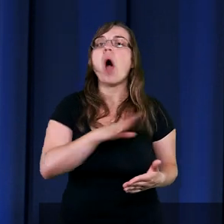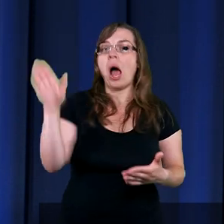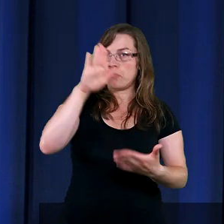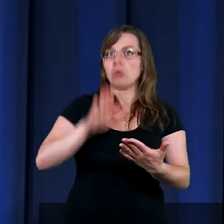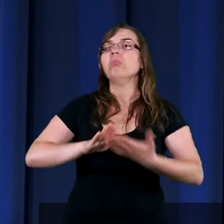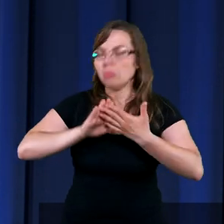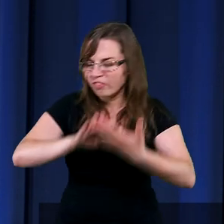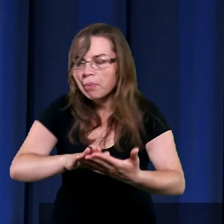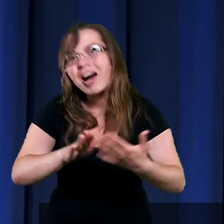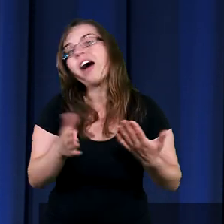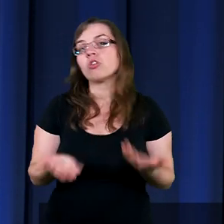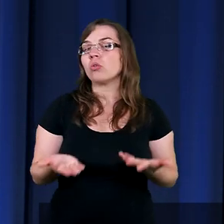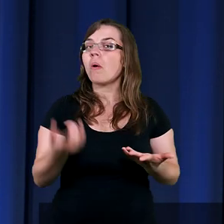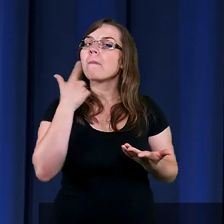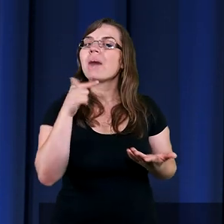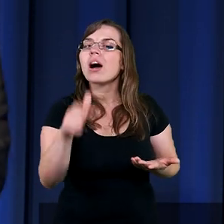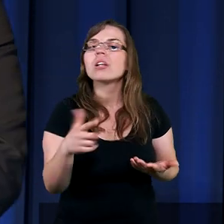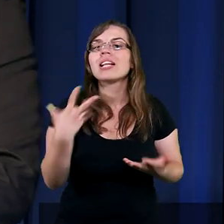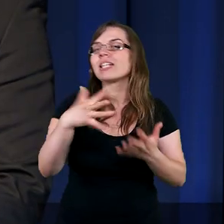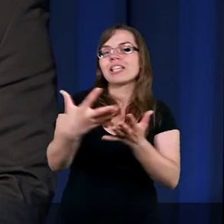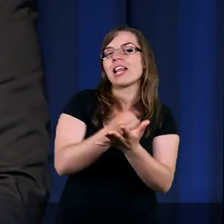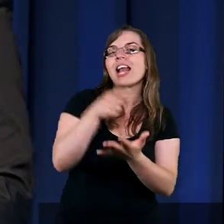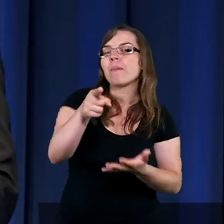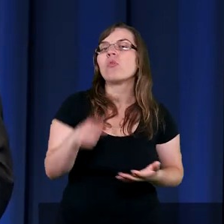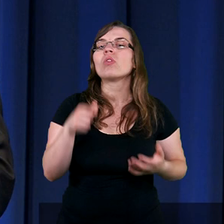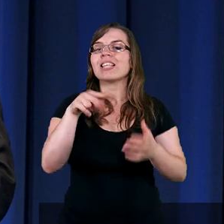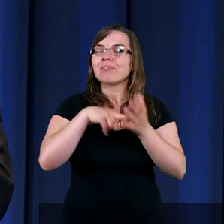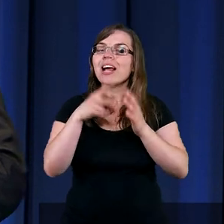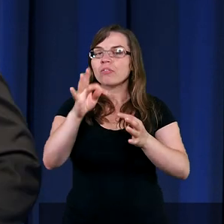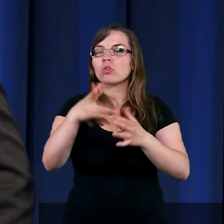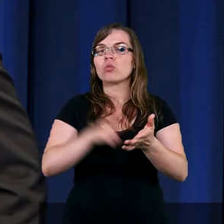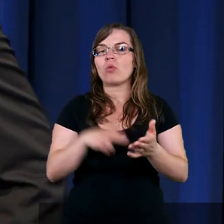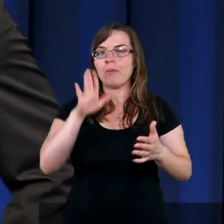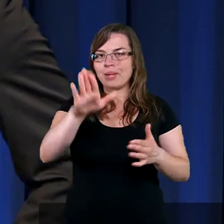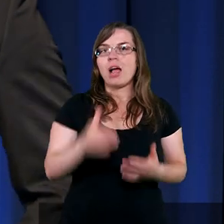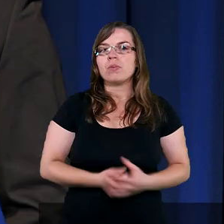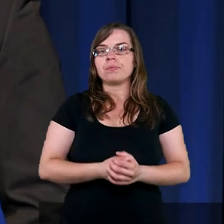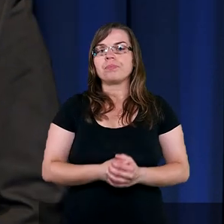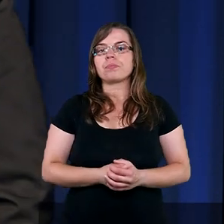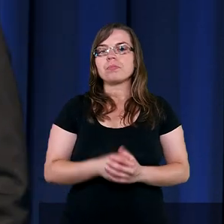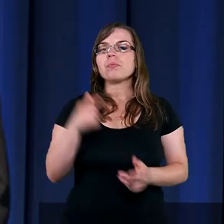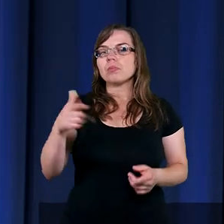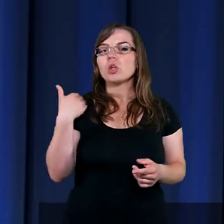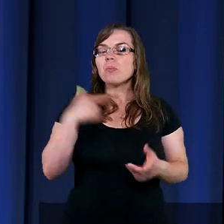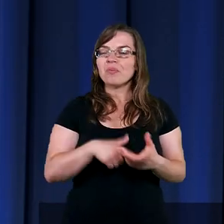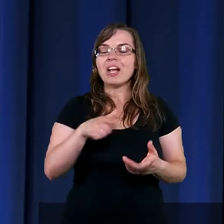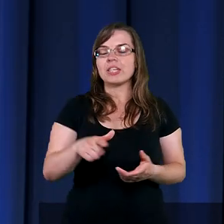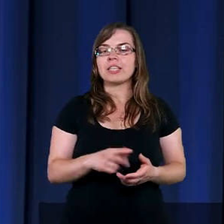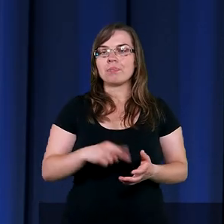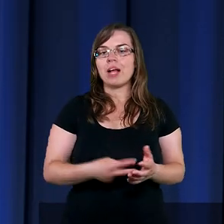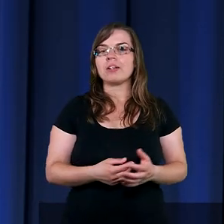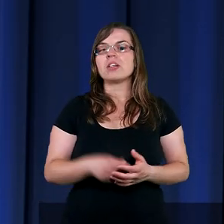wybaczył. Mało tego, nie zabrał mu planu, który dla niego miał. To było czymś niesamowitym.